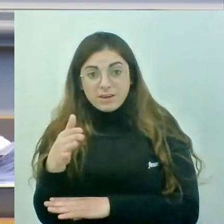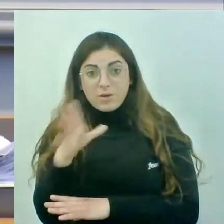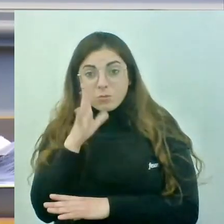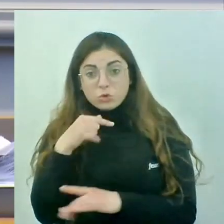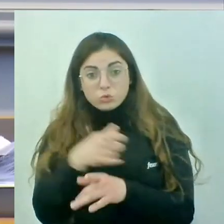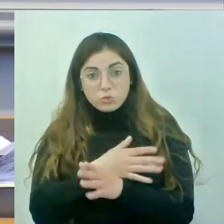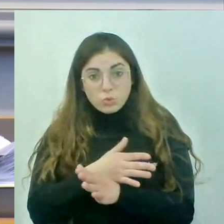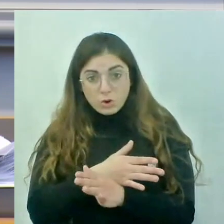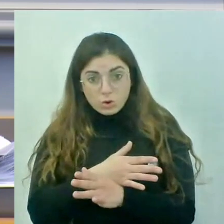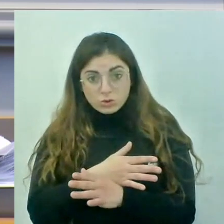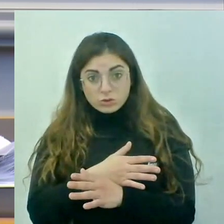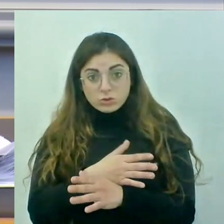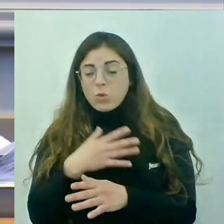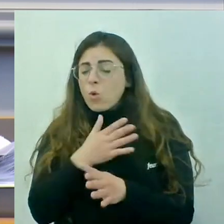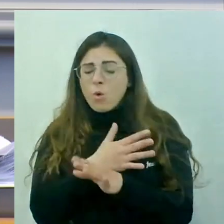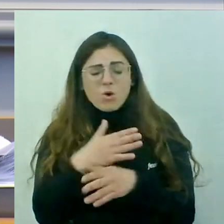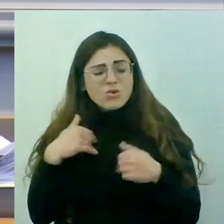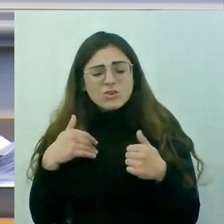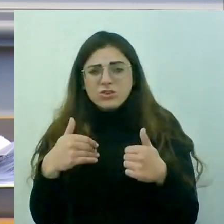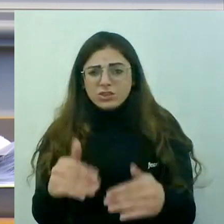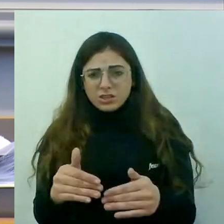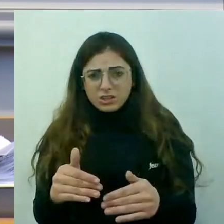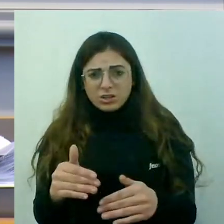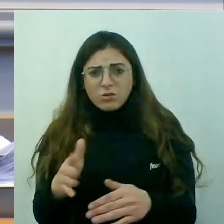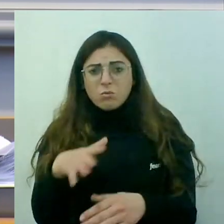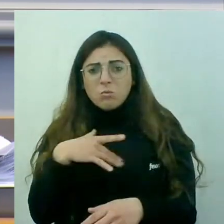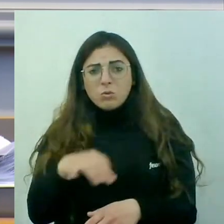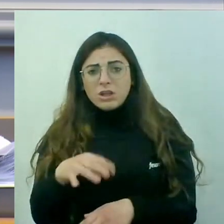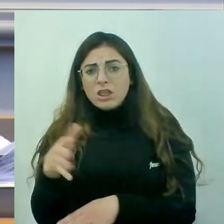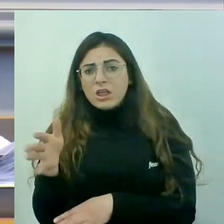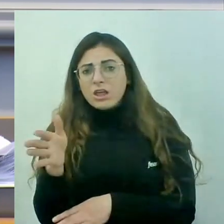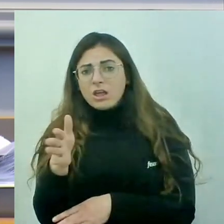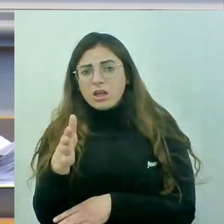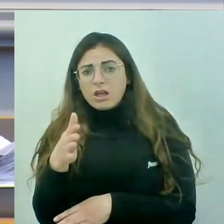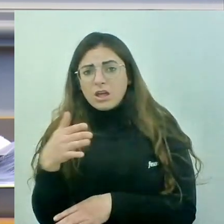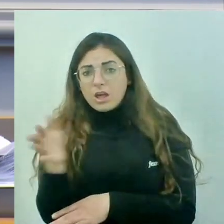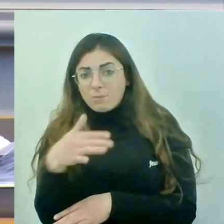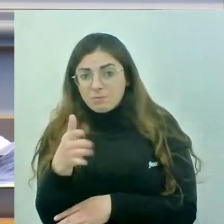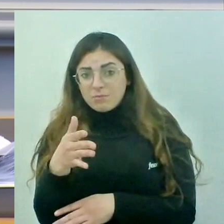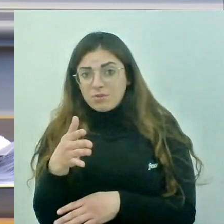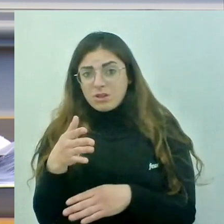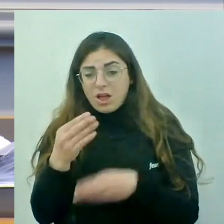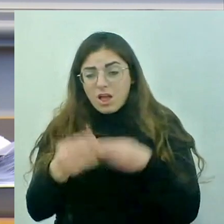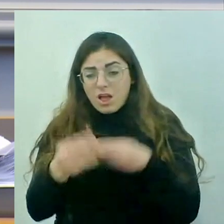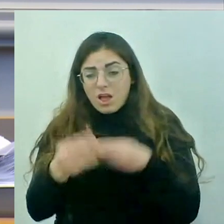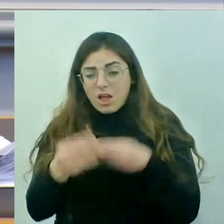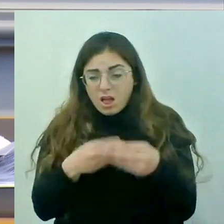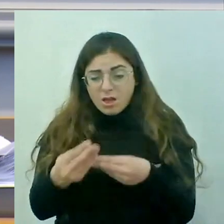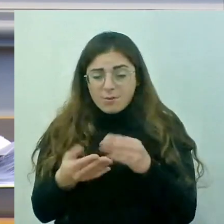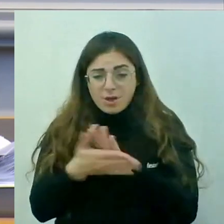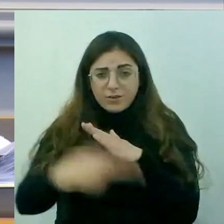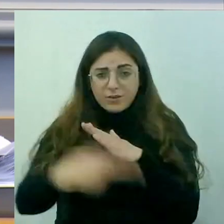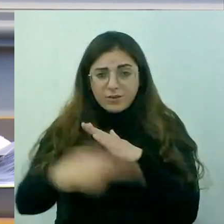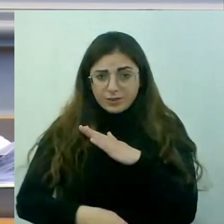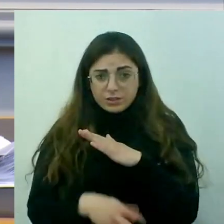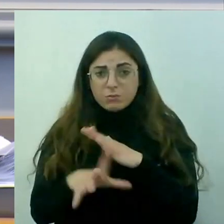Puede fer els jocs que vulguis. Puede evitar parlar d'això, que tot ha sigut per evitar parlar d'això com habitualment fa. Però lleve vostè cuidao, perquè la